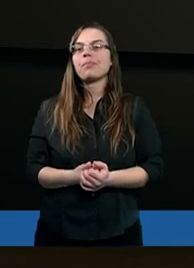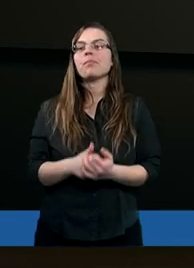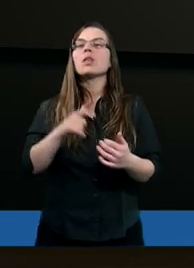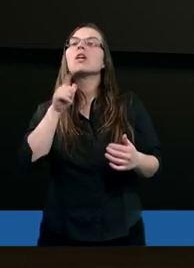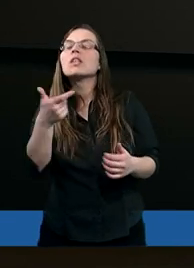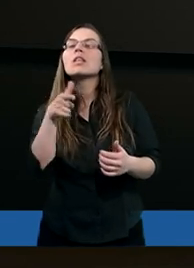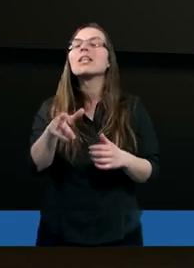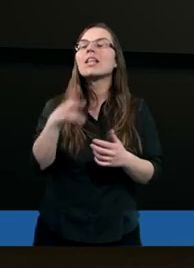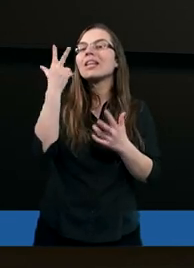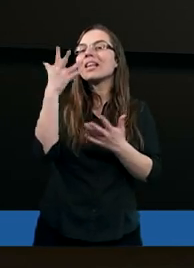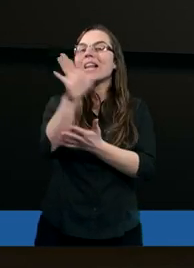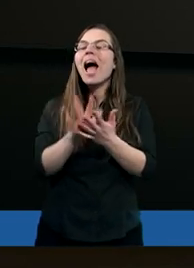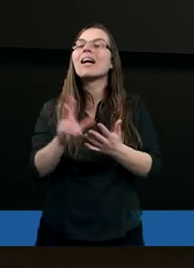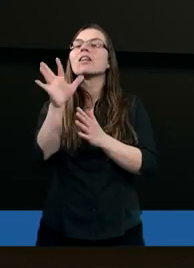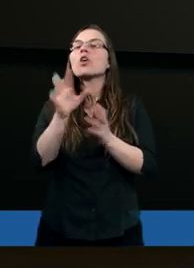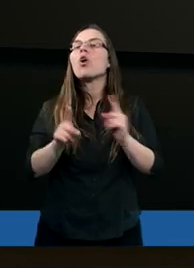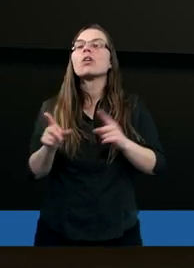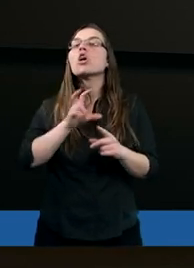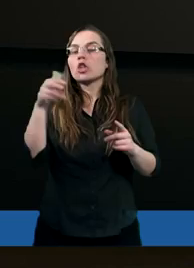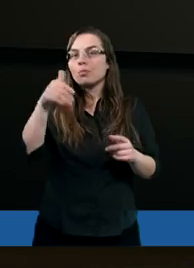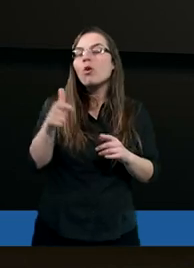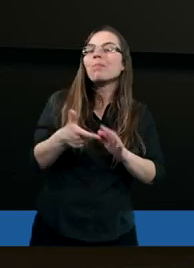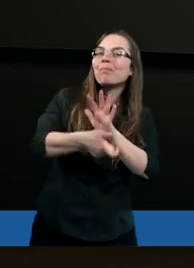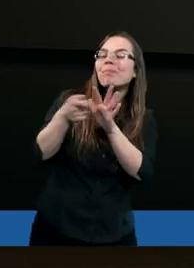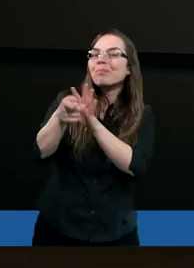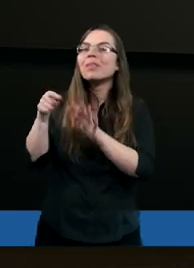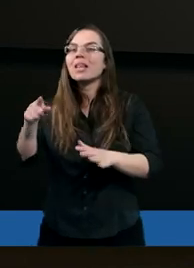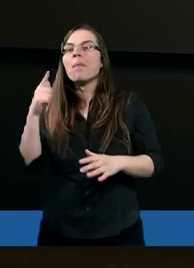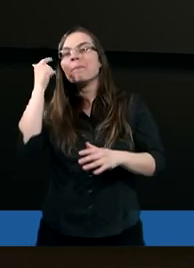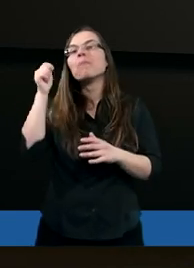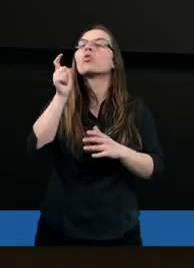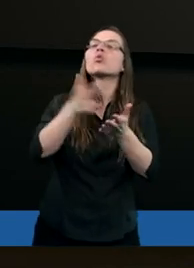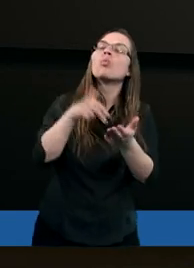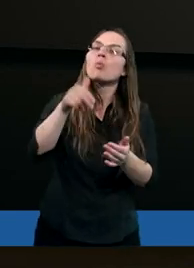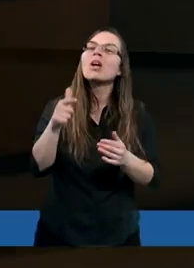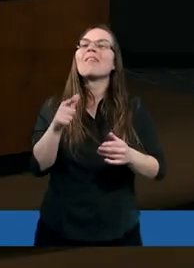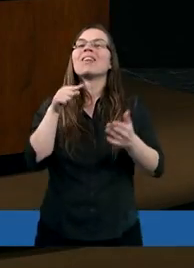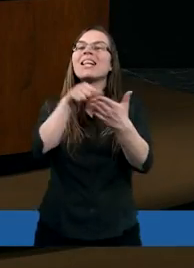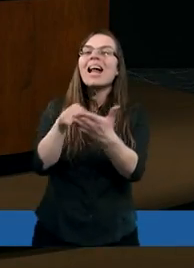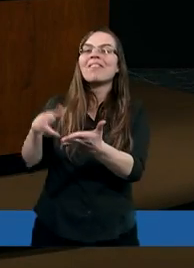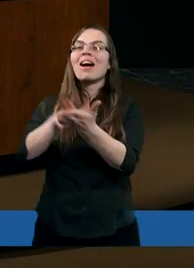Patrząc na te trzy teksty, czy możemy wyłuskać te myśli, które na to wskazują?